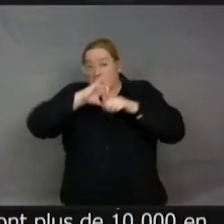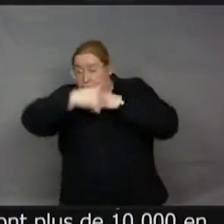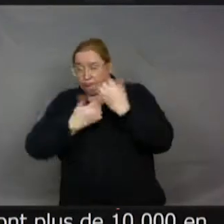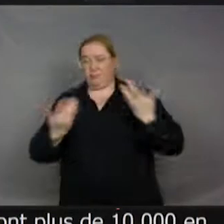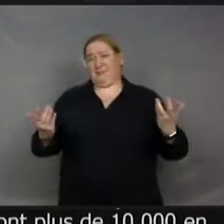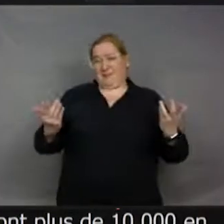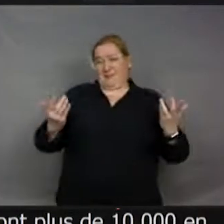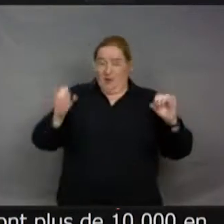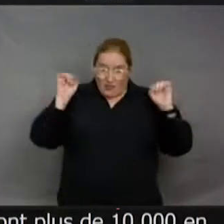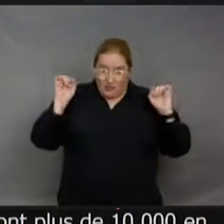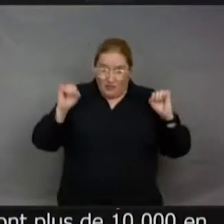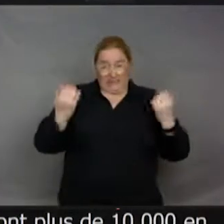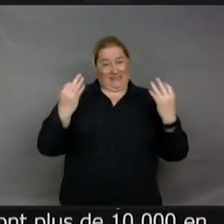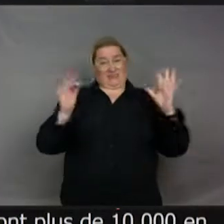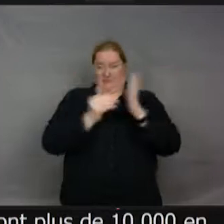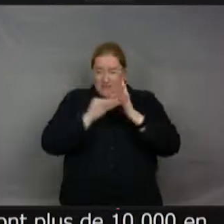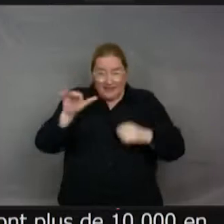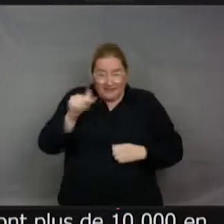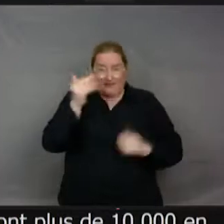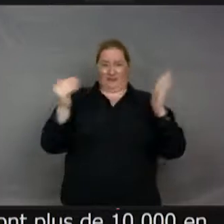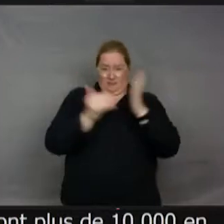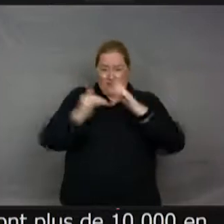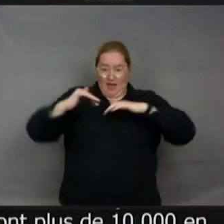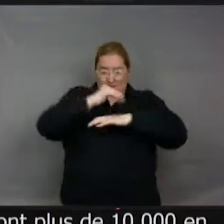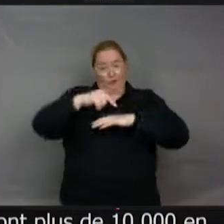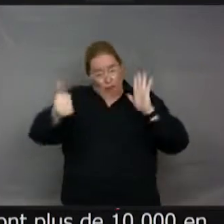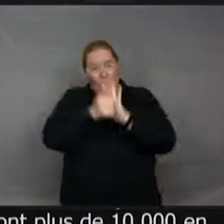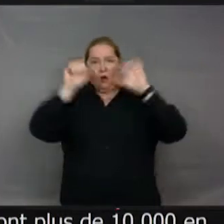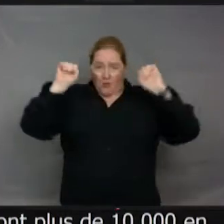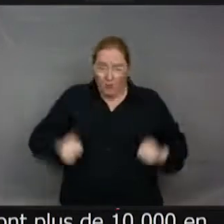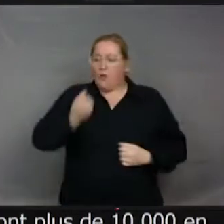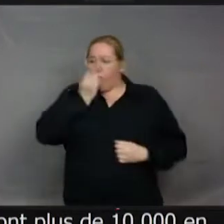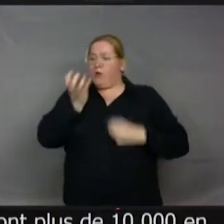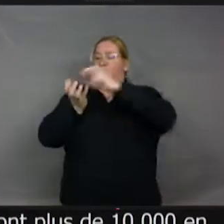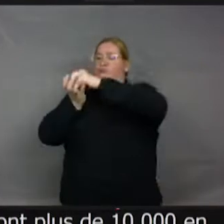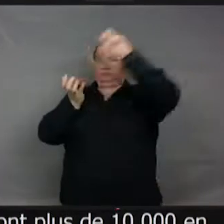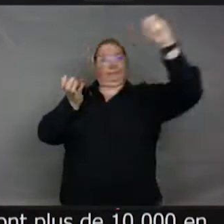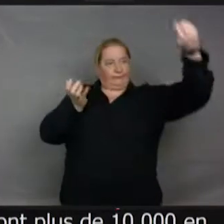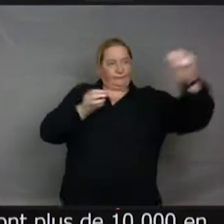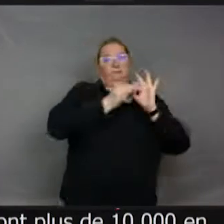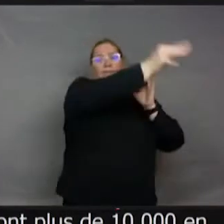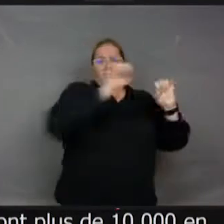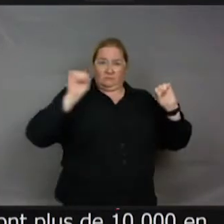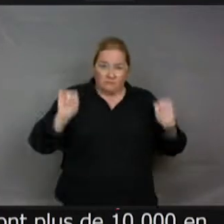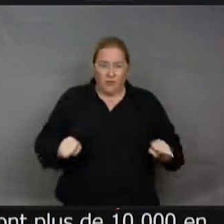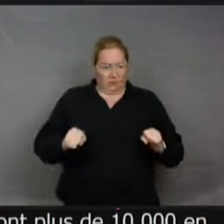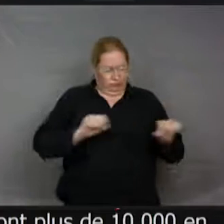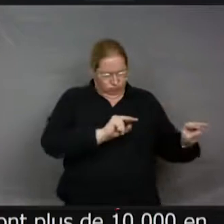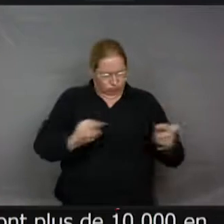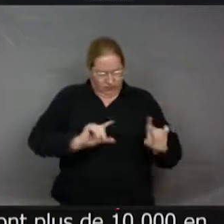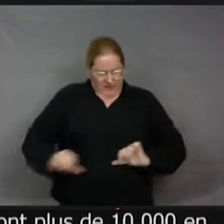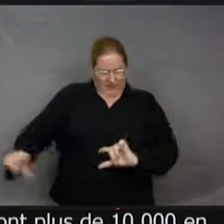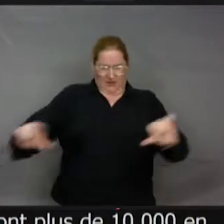il y a plus de 10 000, 15 000 espèces d'insectes pollinisateurs. Tous les insectes que vous voyez sur une fleur participent à la pollinisation, sont des pollinisateurs.